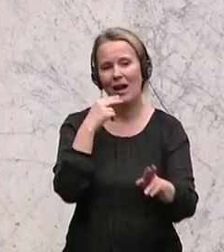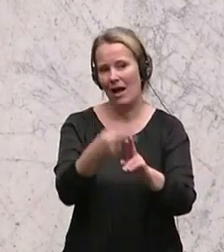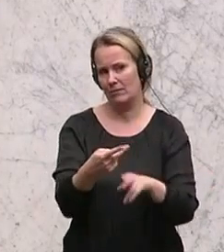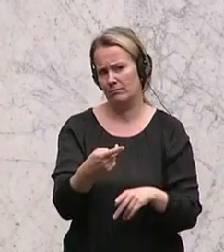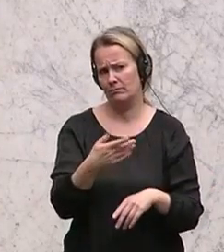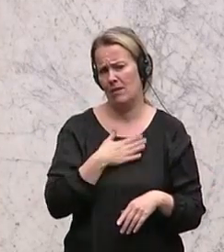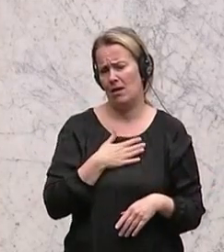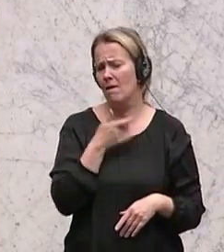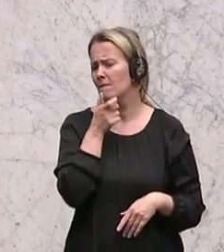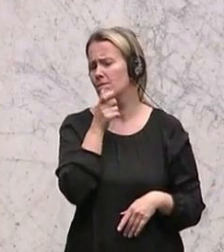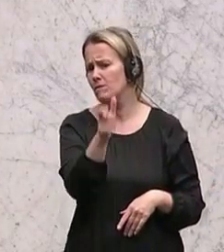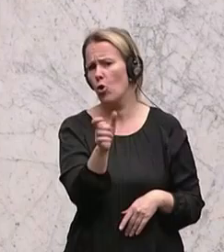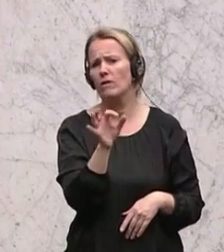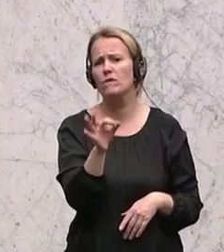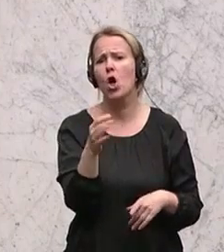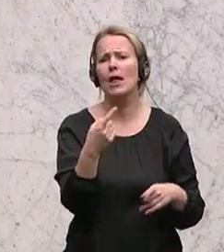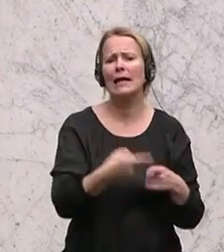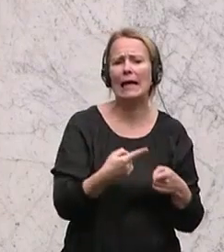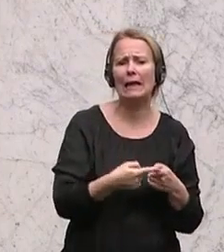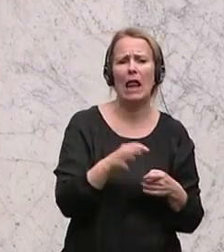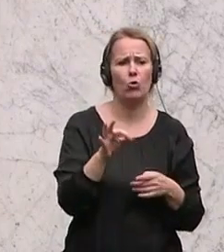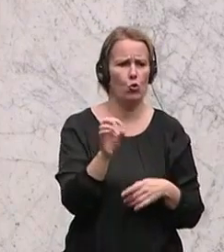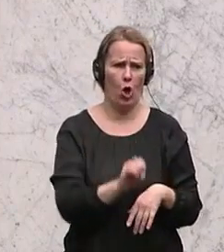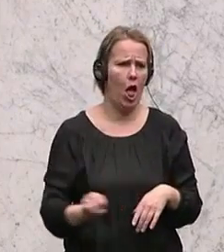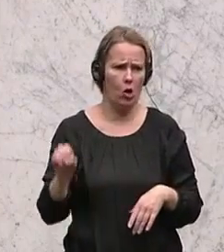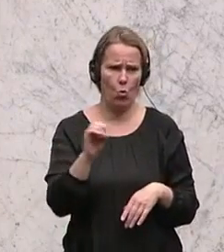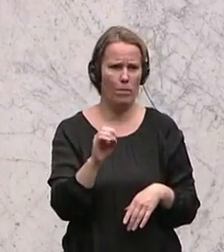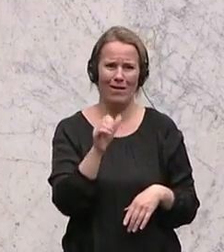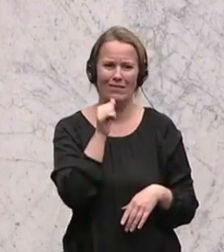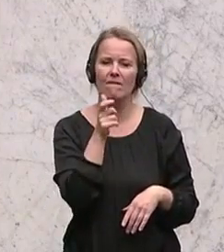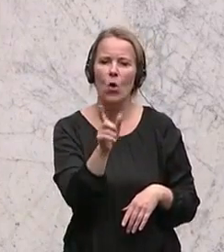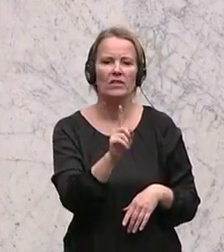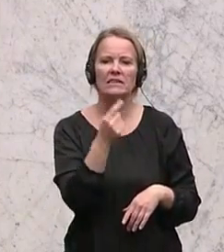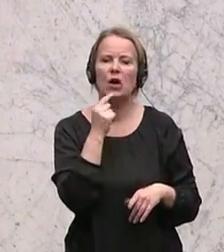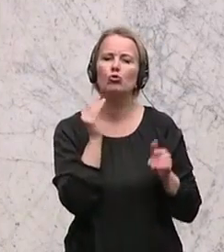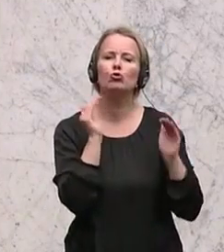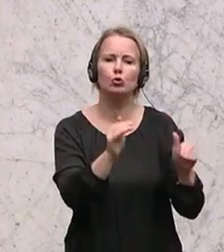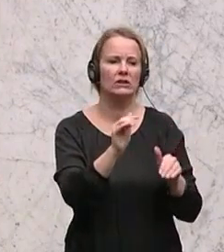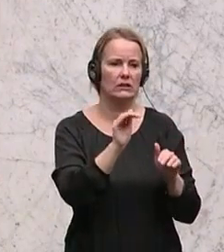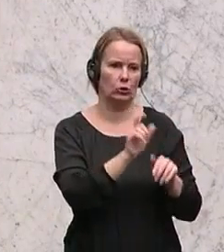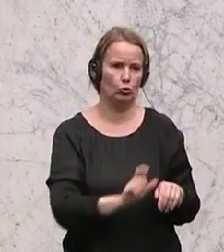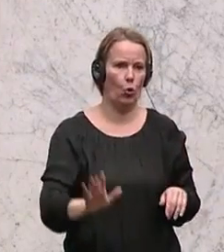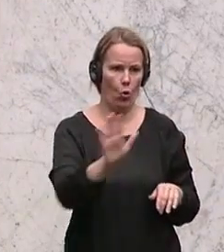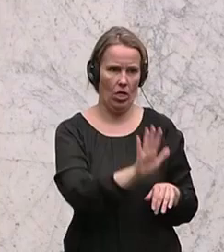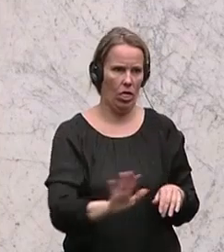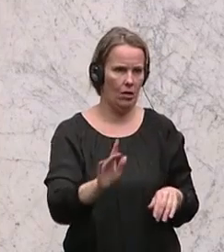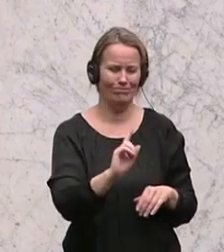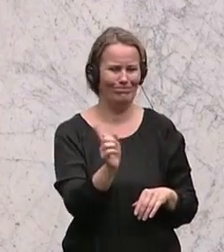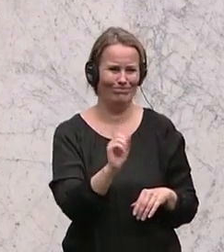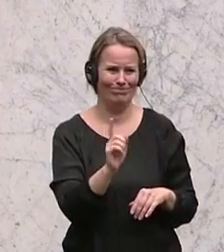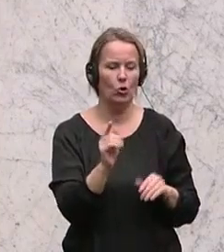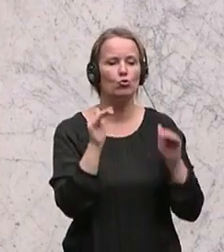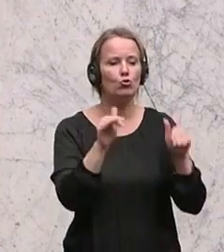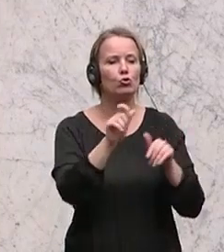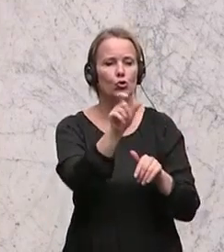Wording, ich habe gerne dafür, für Griechenland oder Europa wäre jetzt nicht Schutzzonen, denn ich glaube, Schutzzonen sind etwas, das es